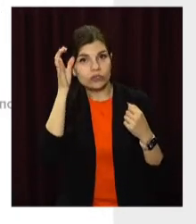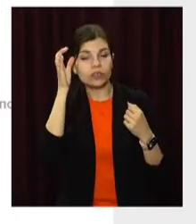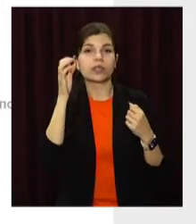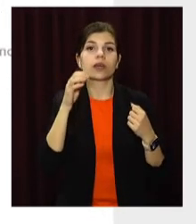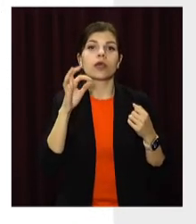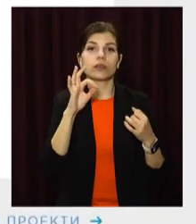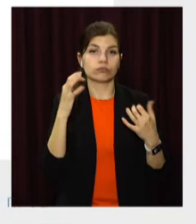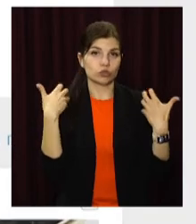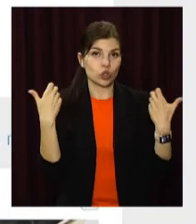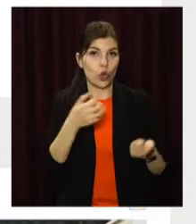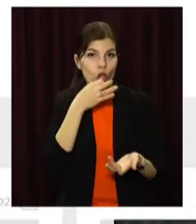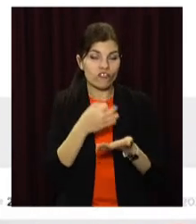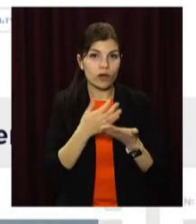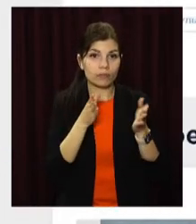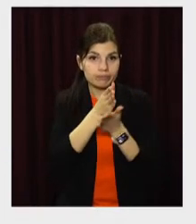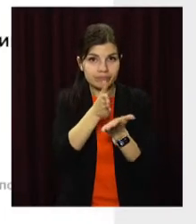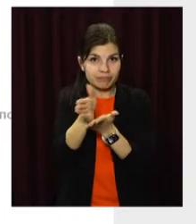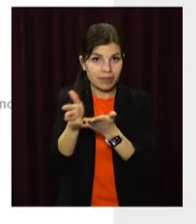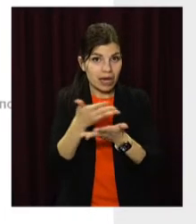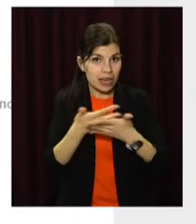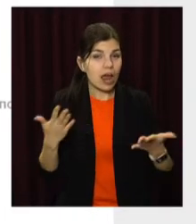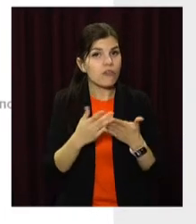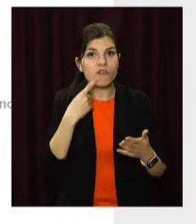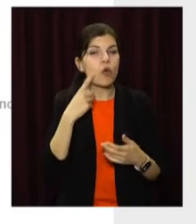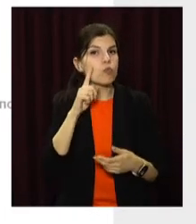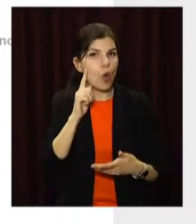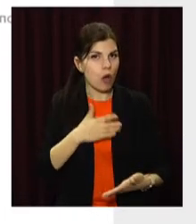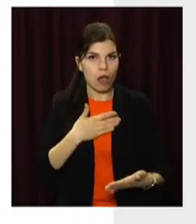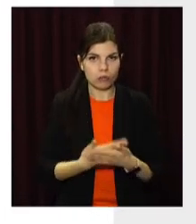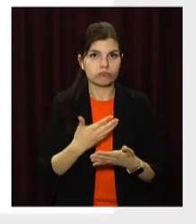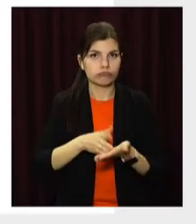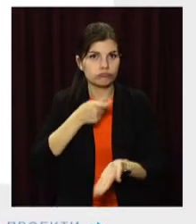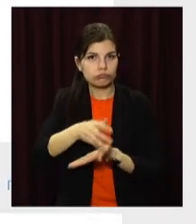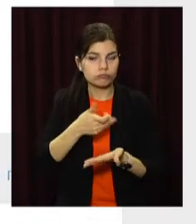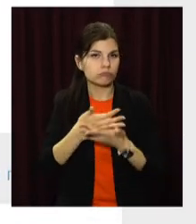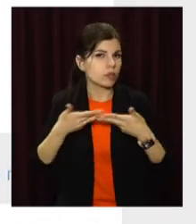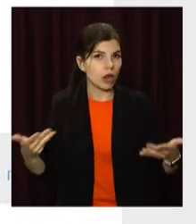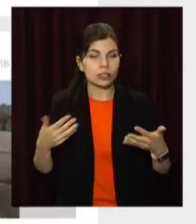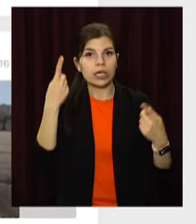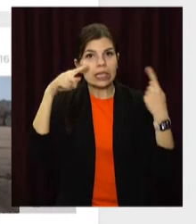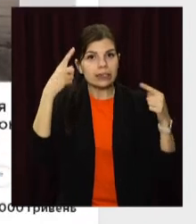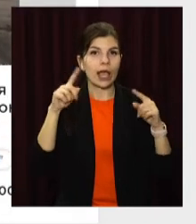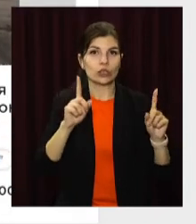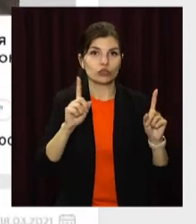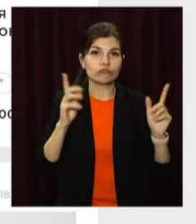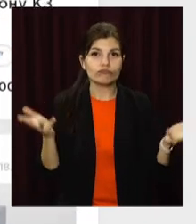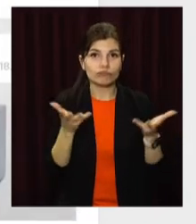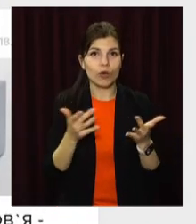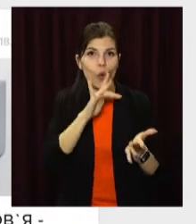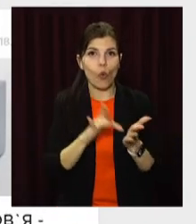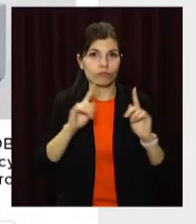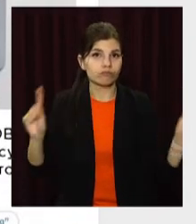охорона здоров'я. Дуже активно проявила себе молодіжна громада, кажуть у міськраді. А ще дуже змінилася спрямованість поданих кам'янчанами ініціатив.